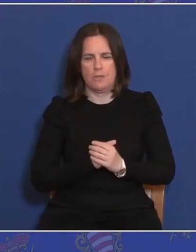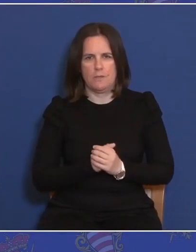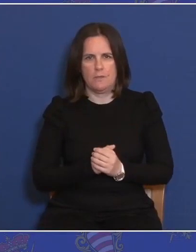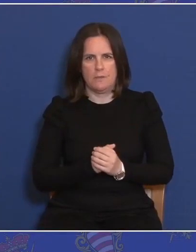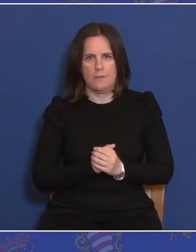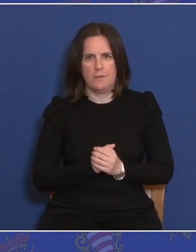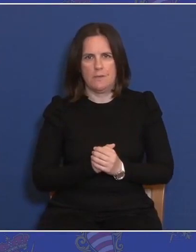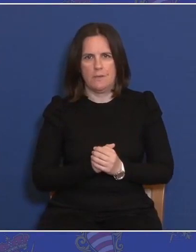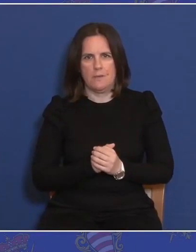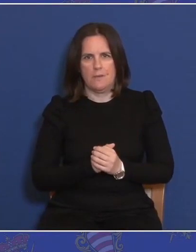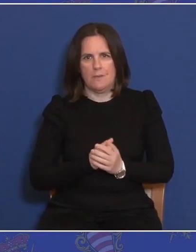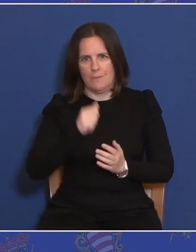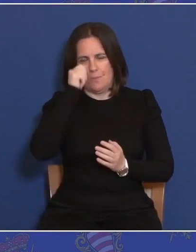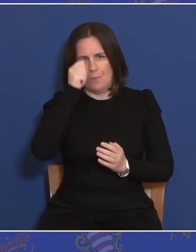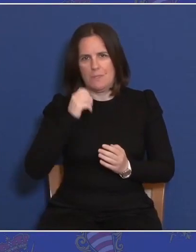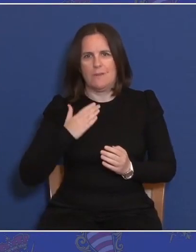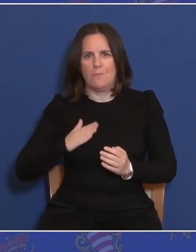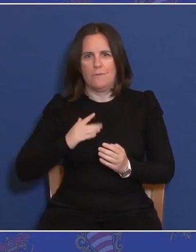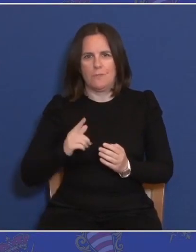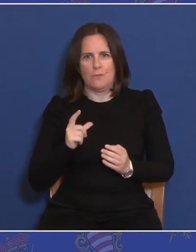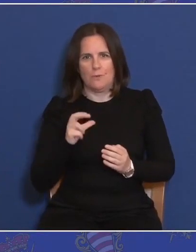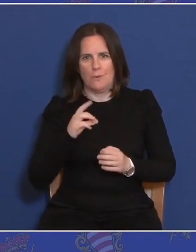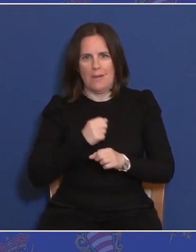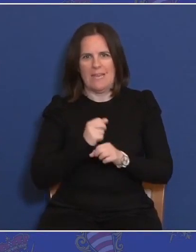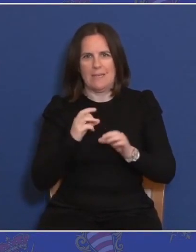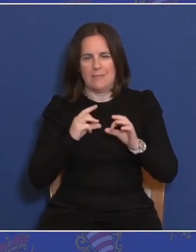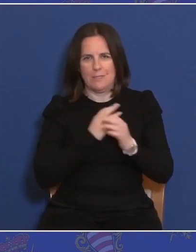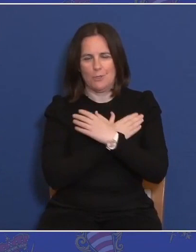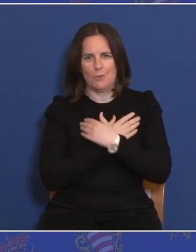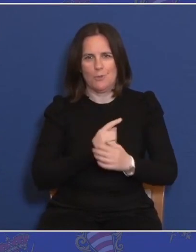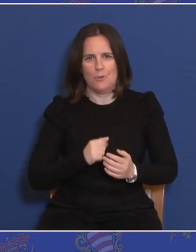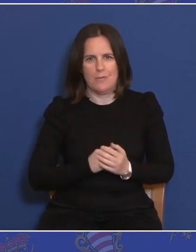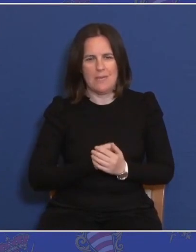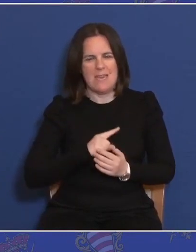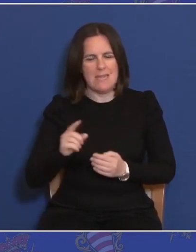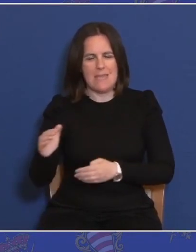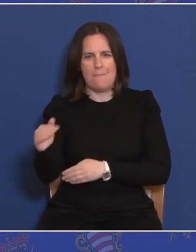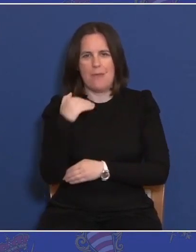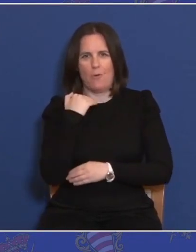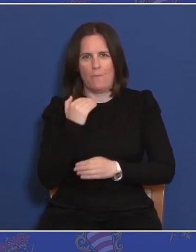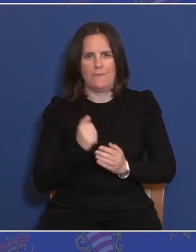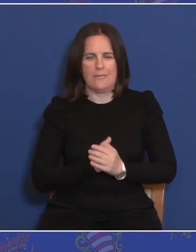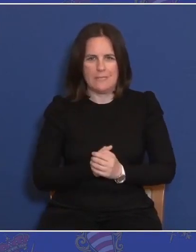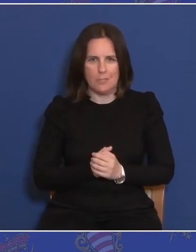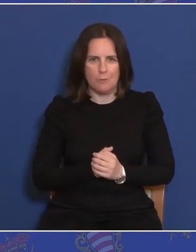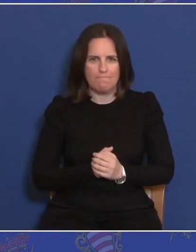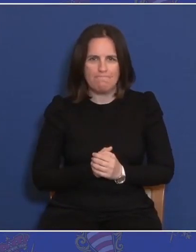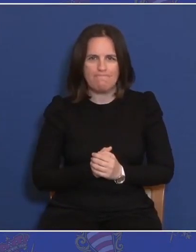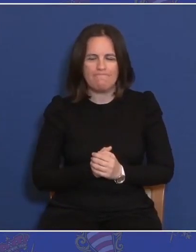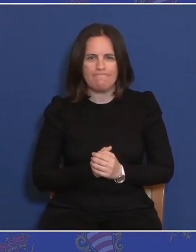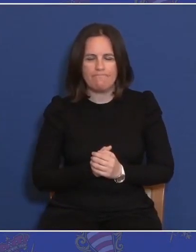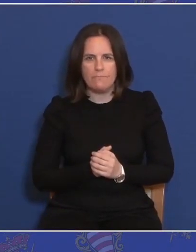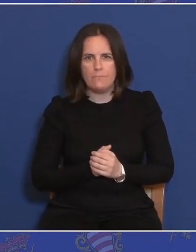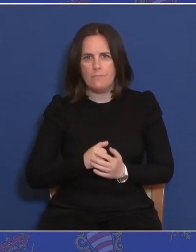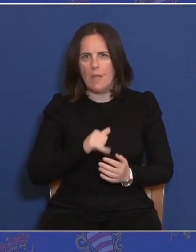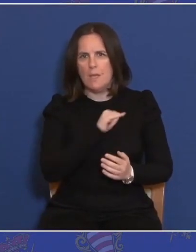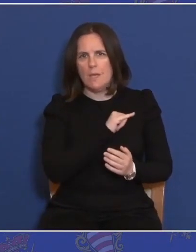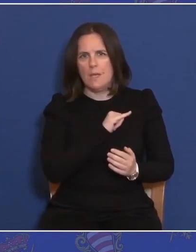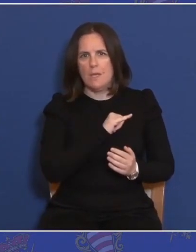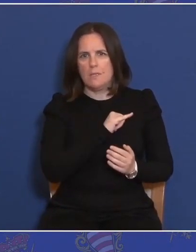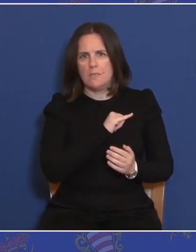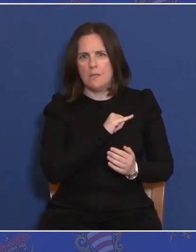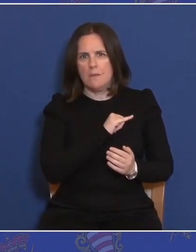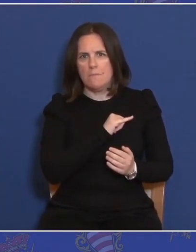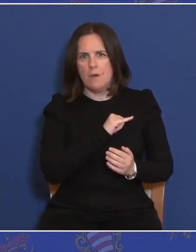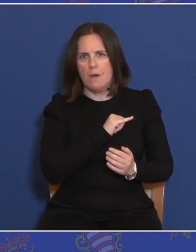Pozdrav profesoru Legazu, ali nije me obavijestio. Evo, potrafila su se pitanja, nego me samo zanima da li u biti vi to možete, pa slučajnosti